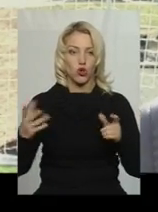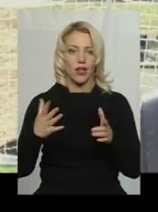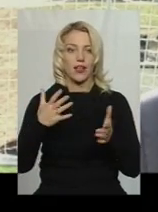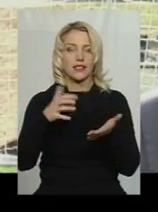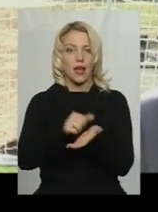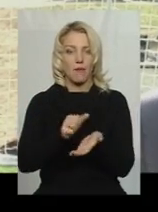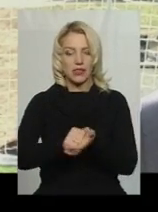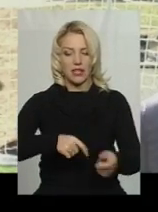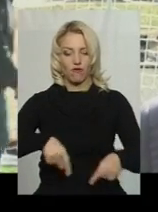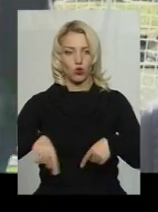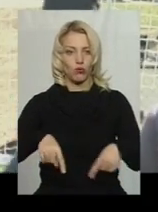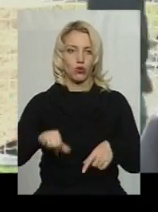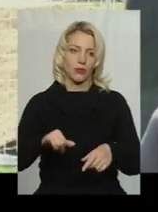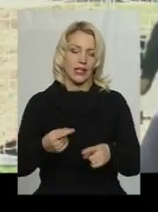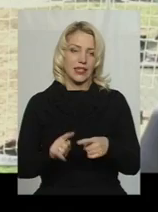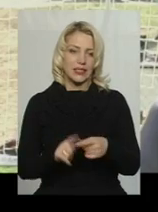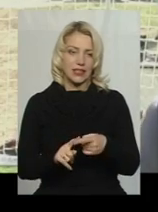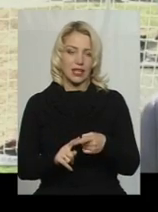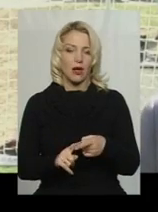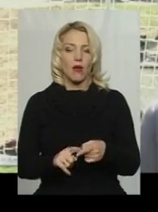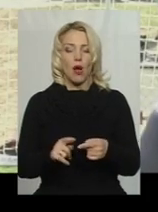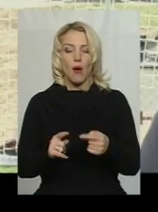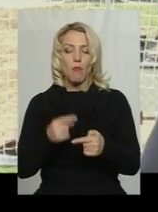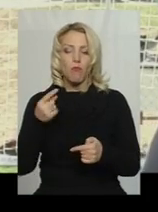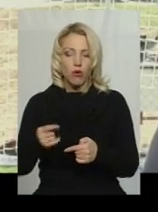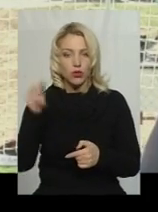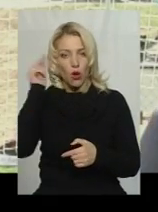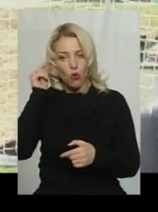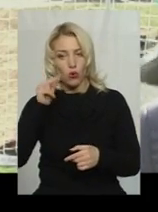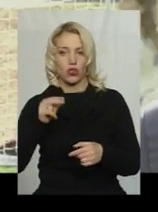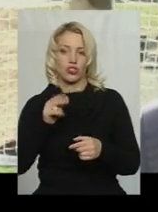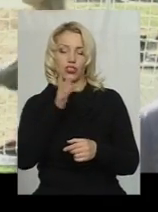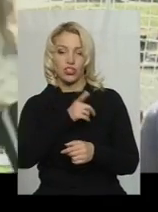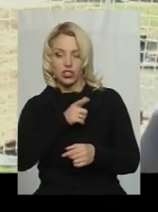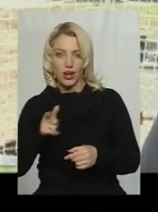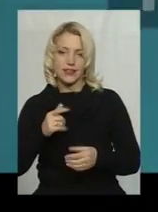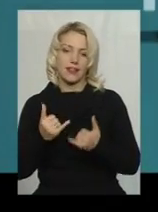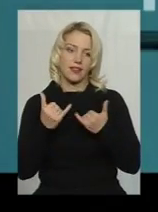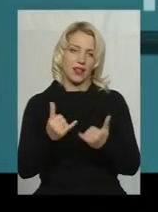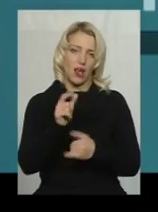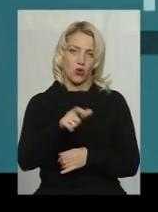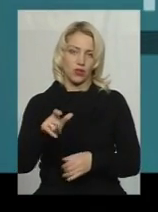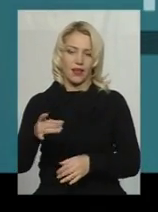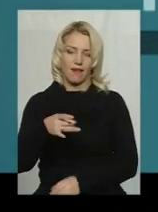футболом, і, скажімо так, в позаворочний час для мешканців міста, для мешканців мікрорайонів.